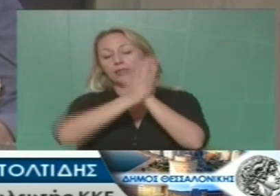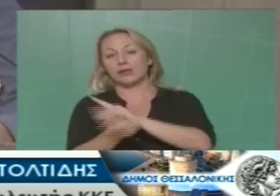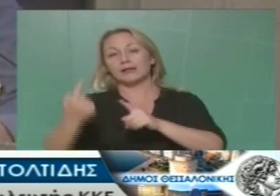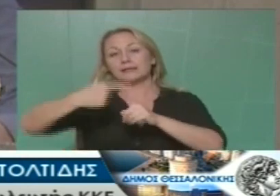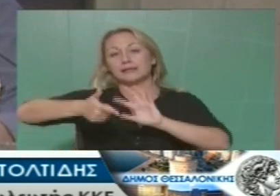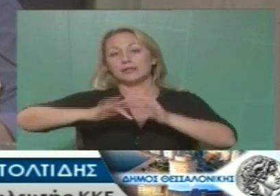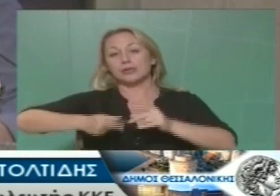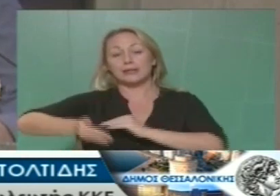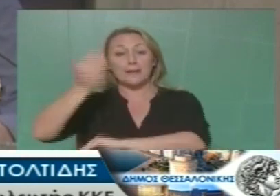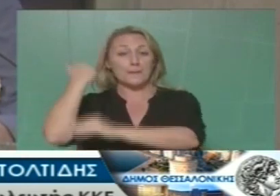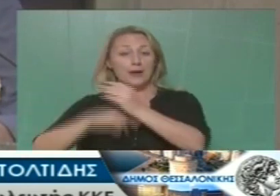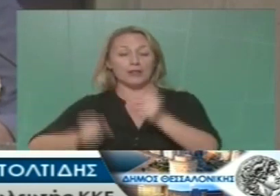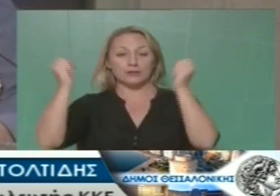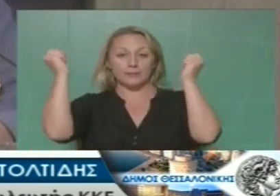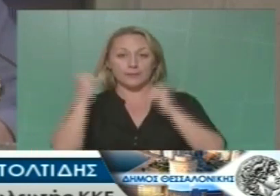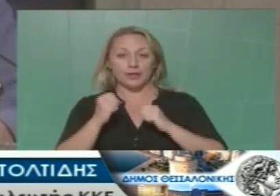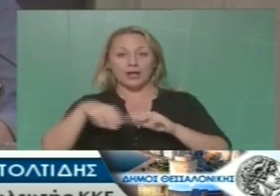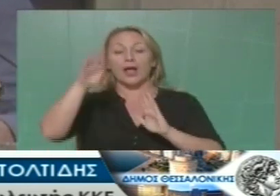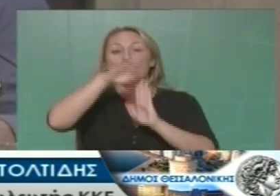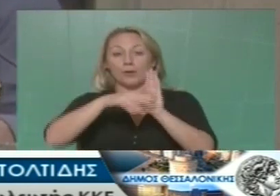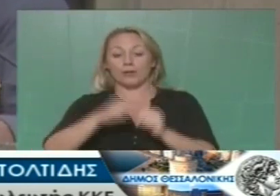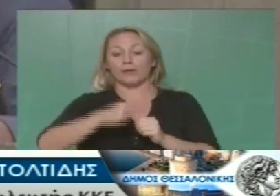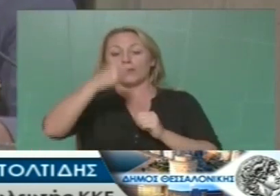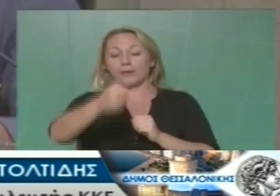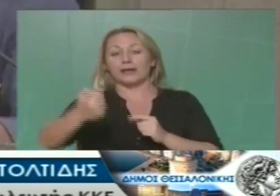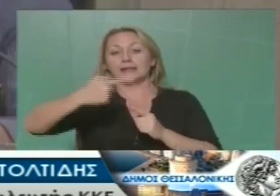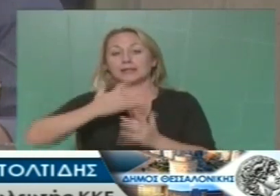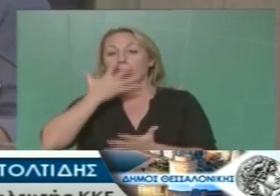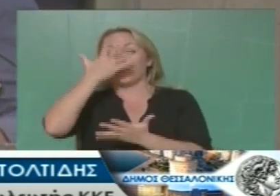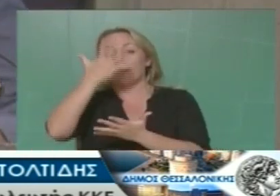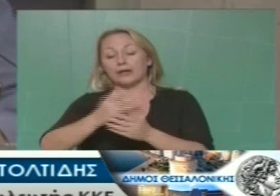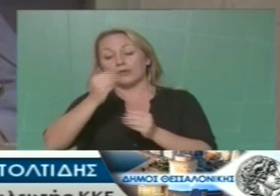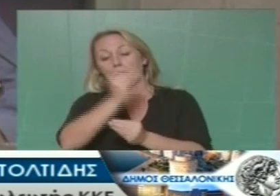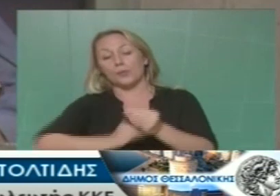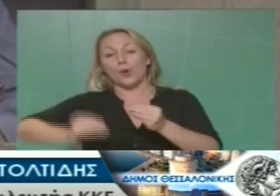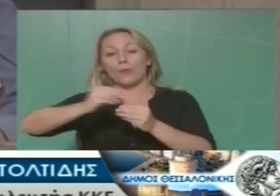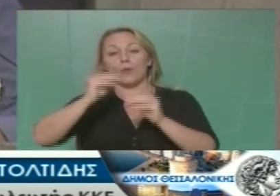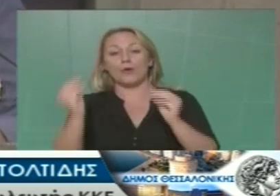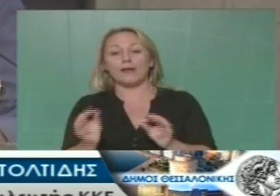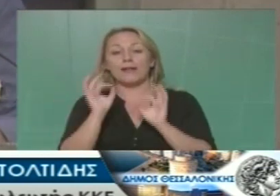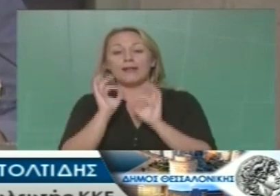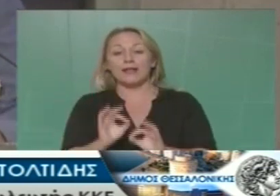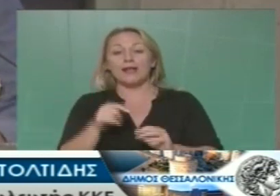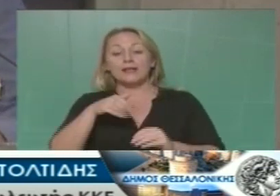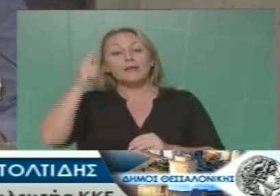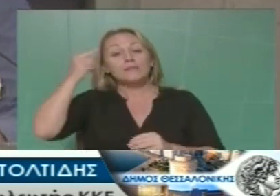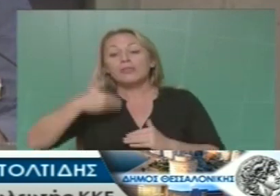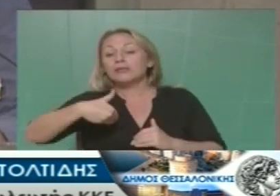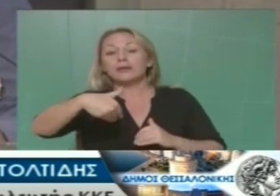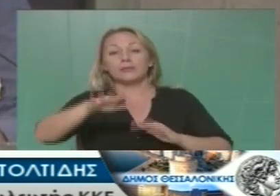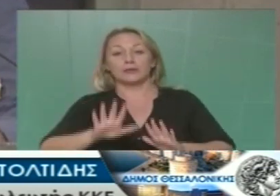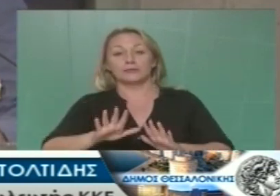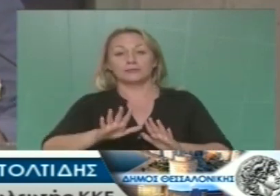παράδοση της πόλης παρατείνει το χρονοδιάγραμμα και προφανώς το κόστος ολοκλήρωσης κατά πολύ ουσιαστικά στο άδειλο μέλλον